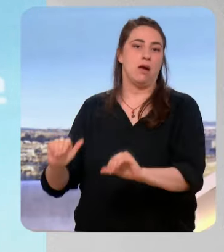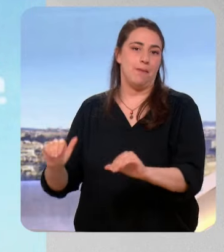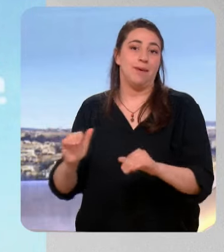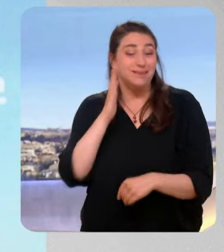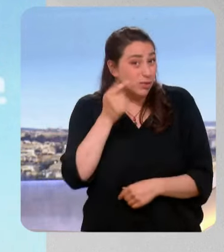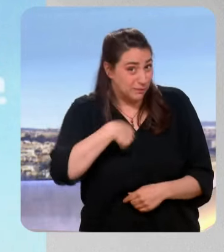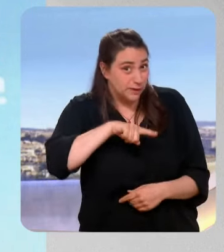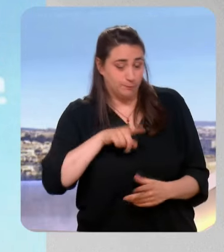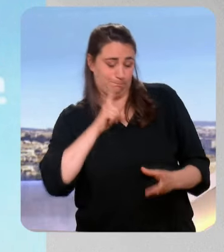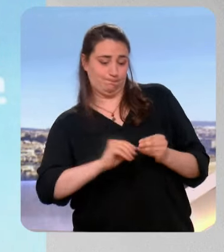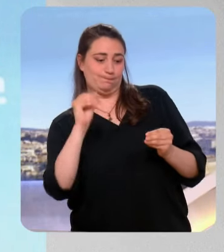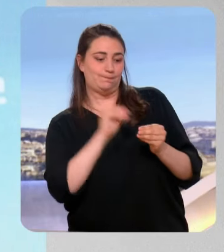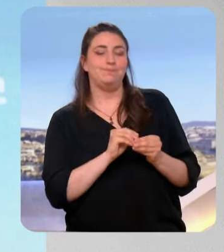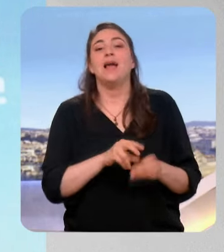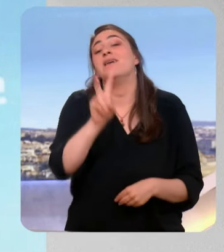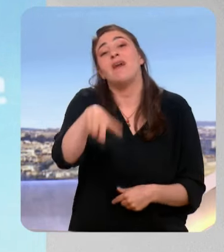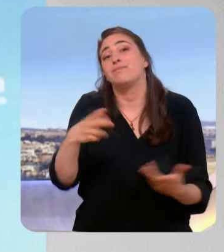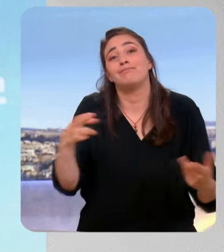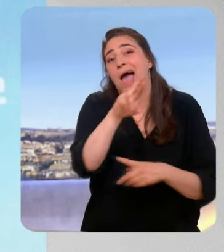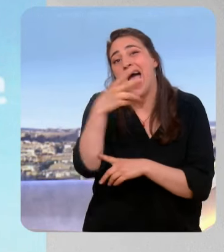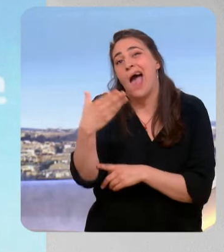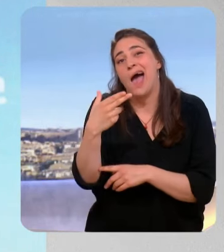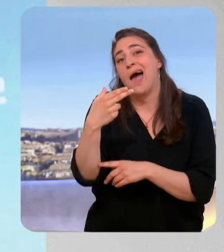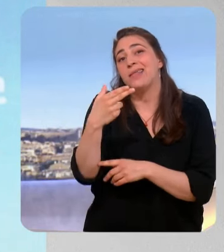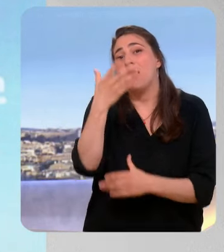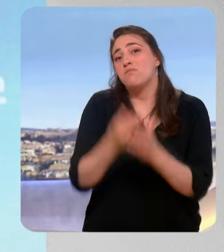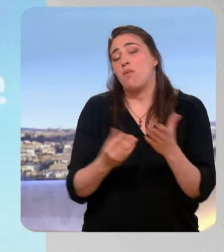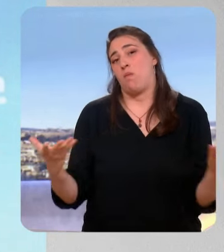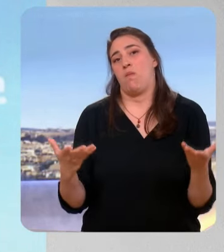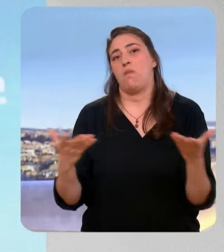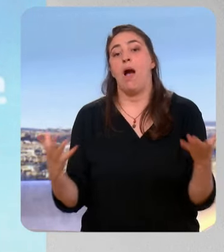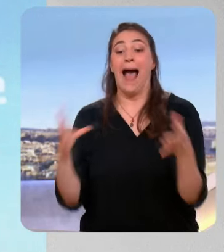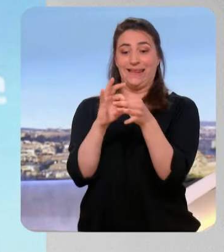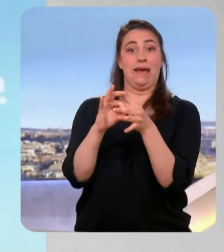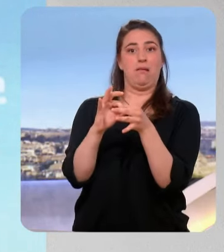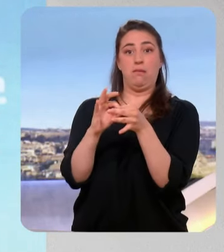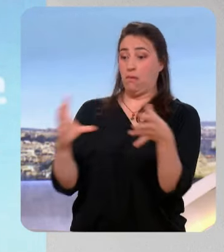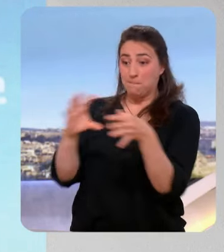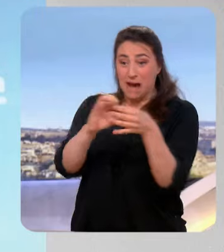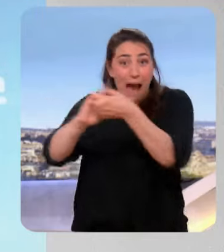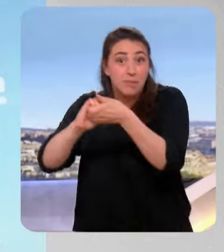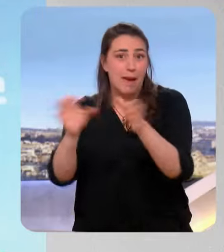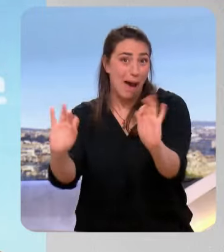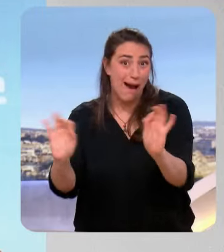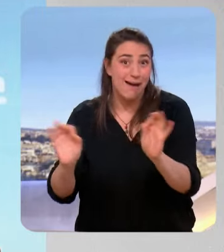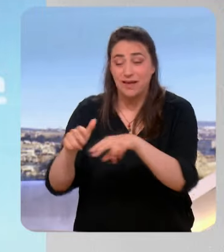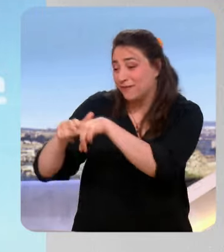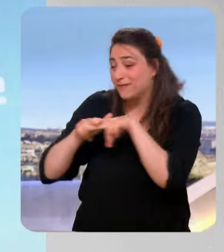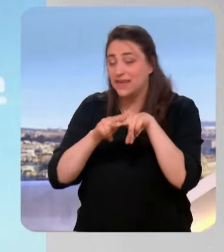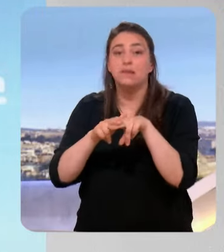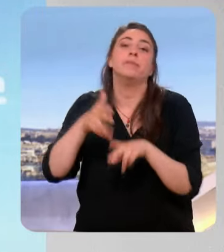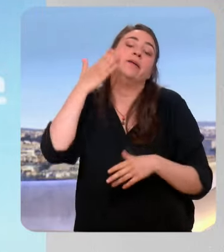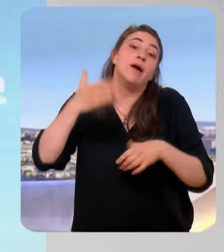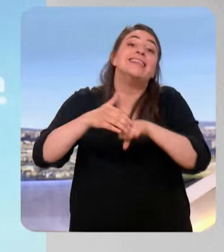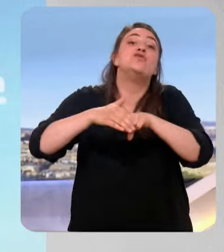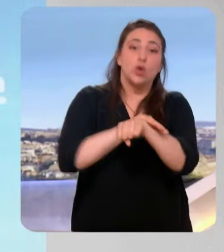Ce qui manque au RN, ce sont des alliés, essentiellement, dans le mode de scrutin électoral en France. À deux tours, vous faut des alliés. Les choses commencent à bouger, regardez avec Éric Ciotti, qui a